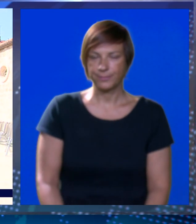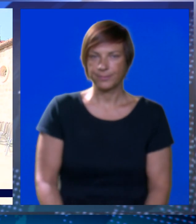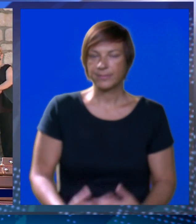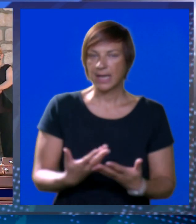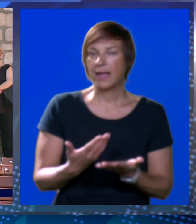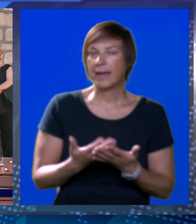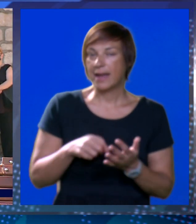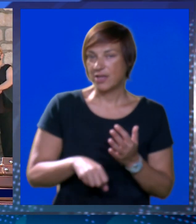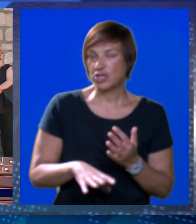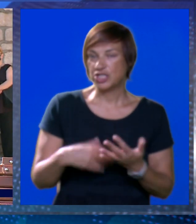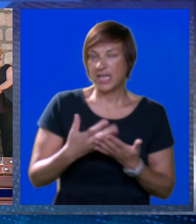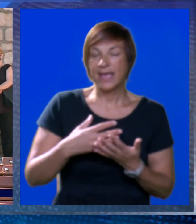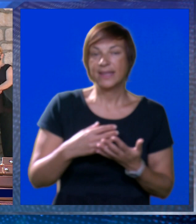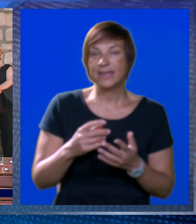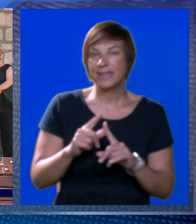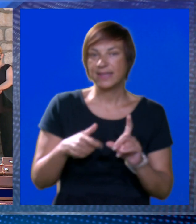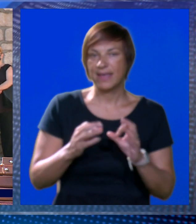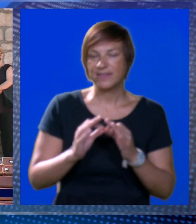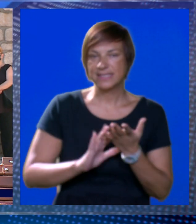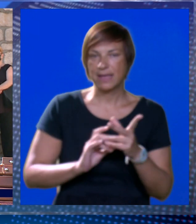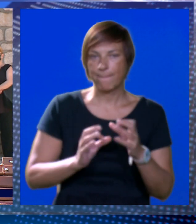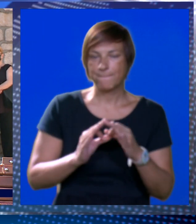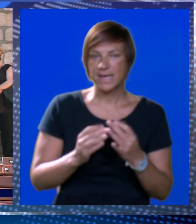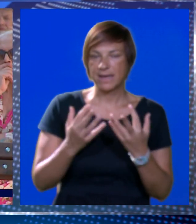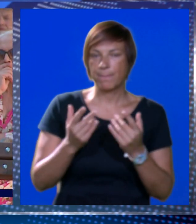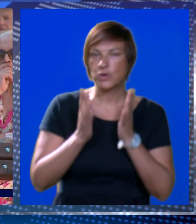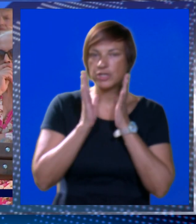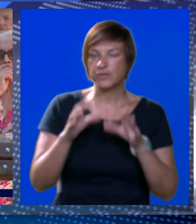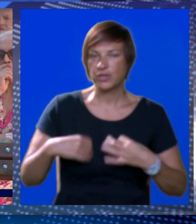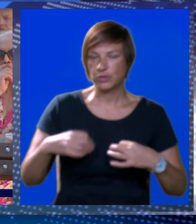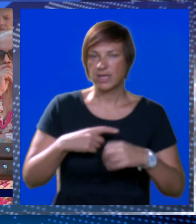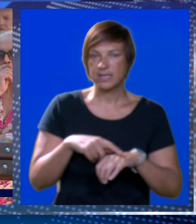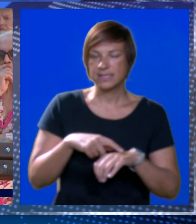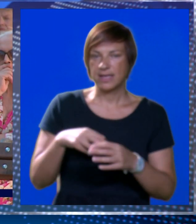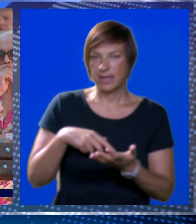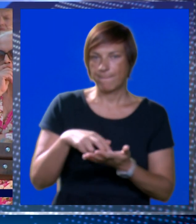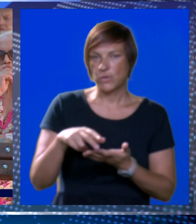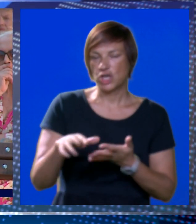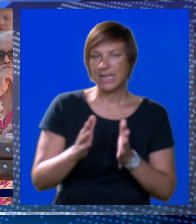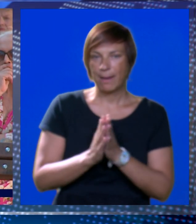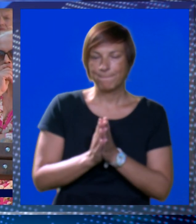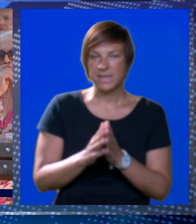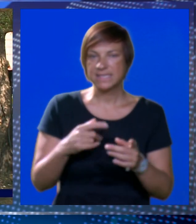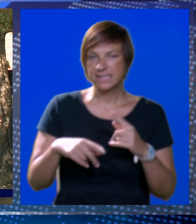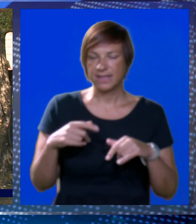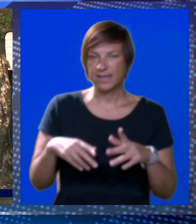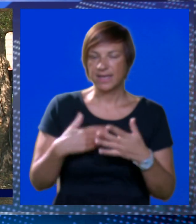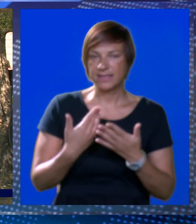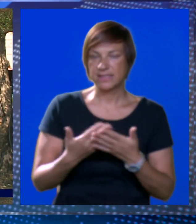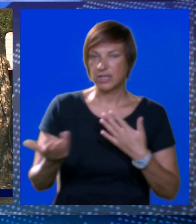Na Blagdan rođenja Blažene djevice Marije brojni su vjernici od ranih jutarnjih sati pohodili misna slavlja.